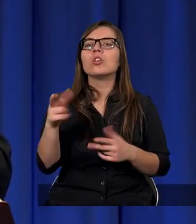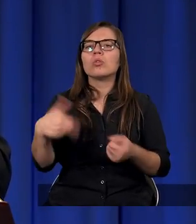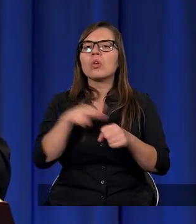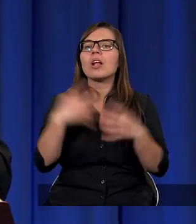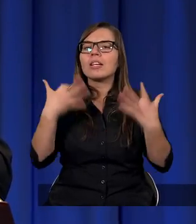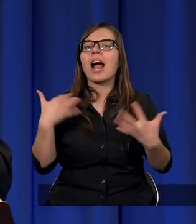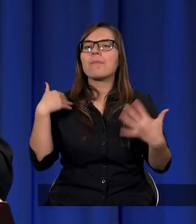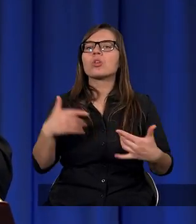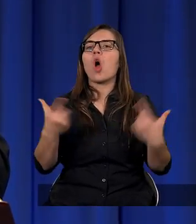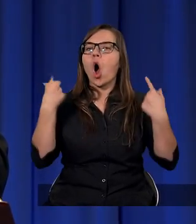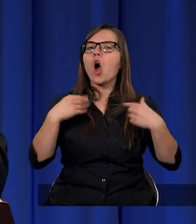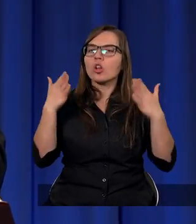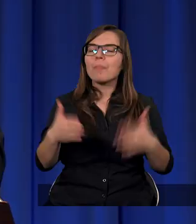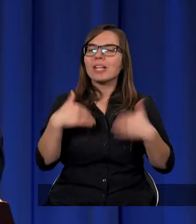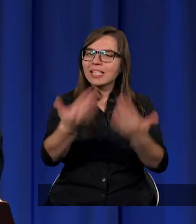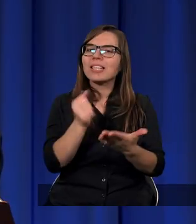jakby osobiście zbadać,